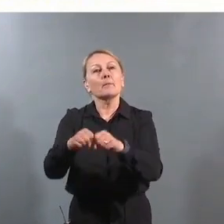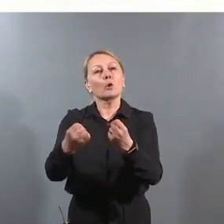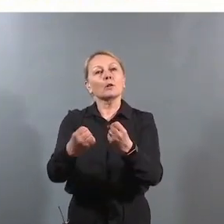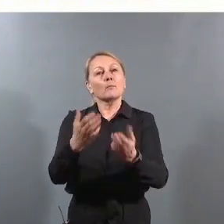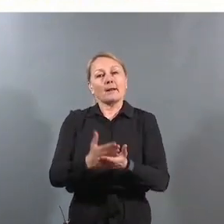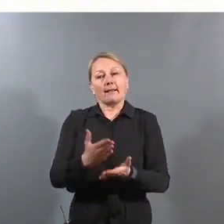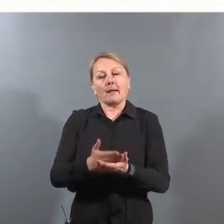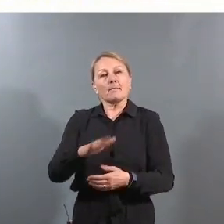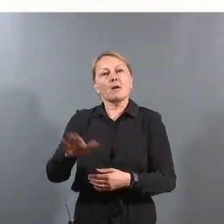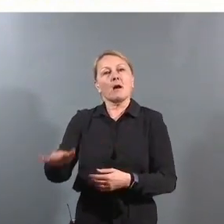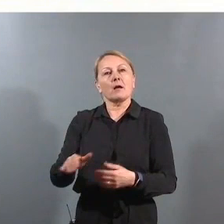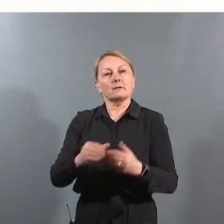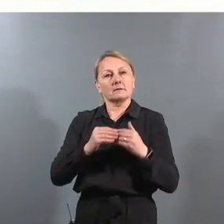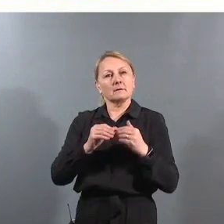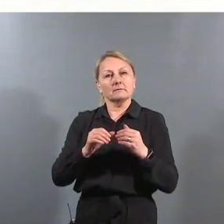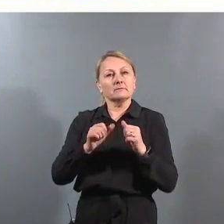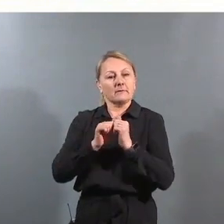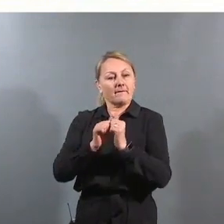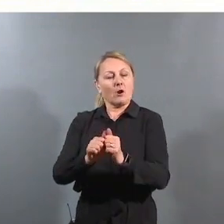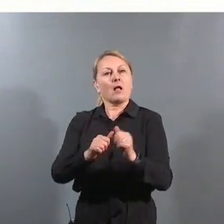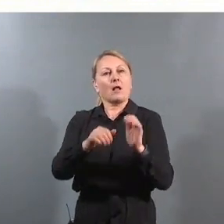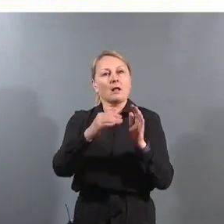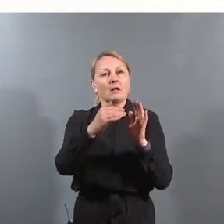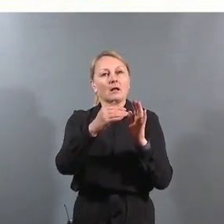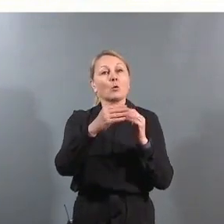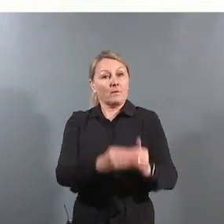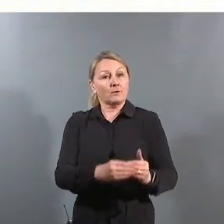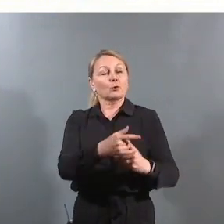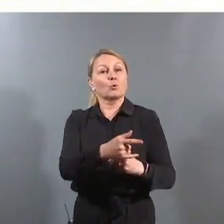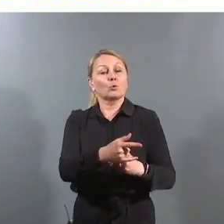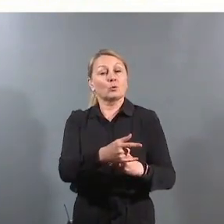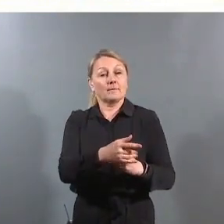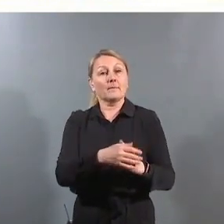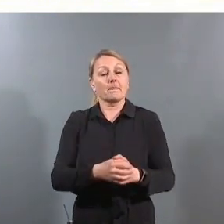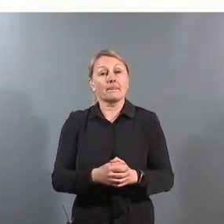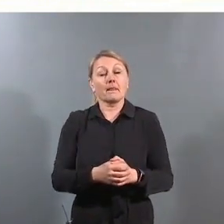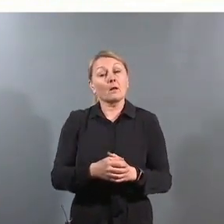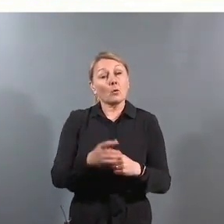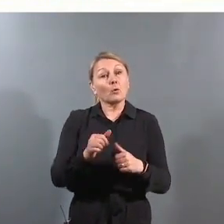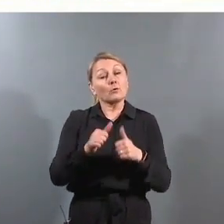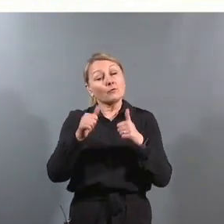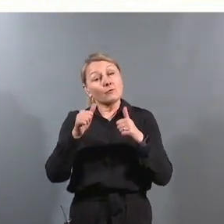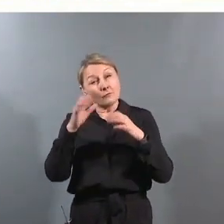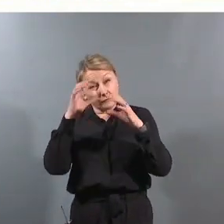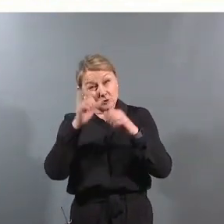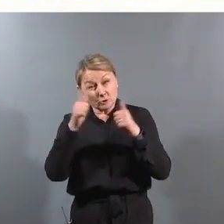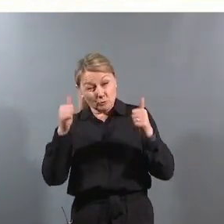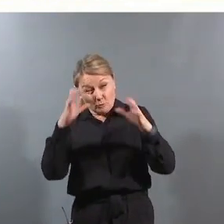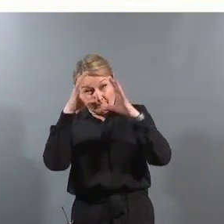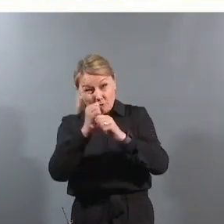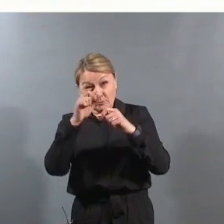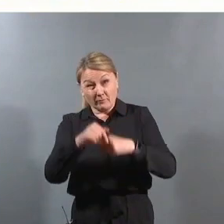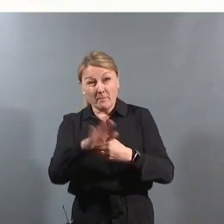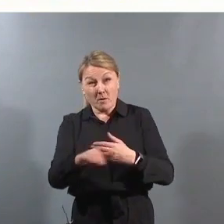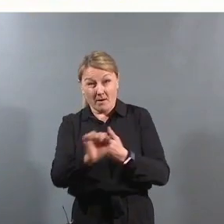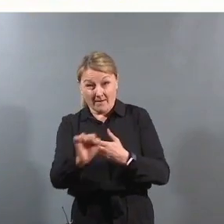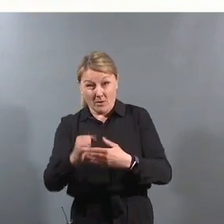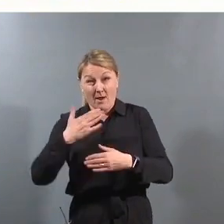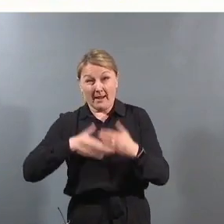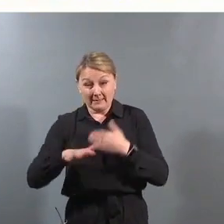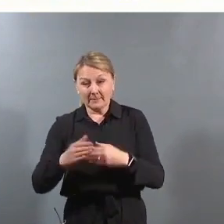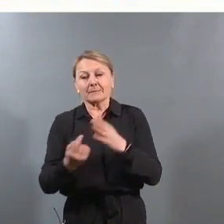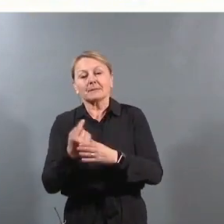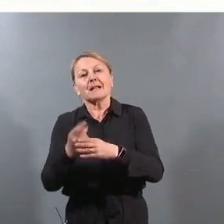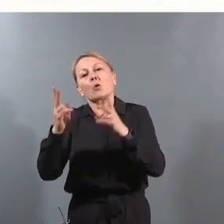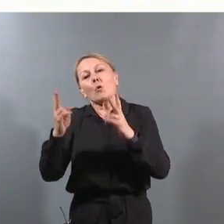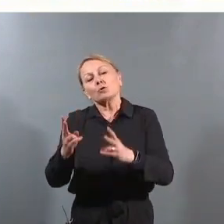rettighetene barna har etter konvensjonen. Det er et fokus som vi har stor fokus på nå for barnevern og helse, men jeg tror det er